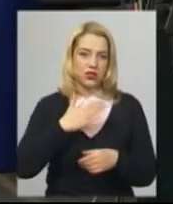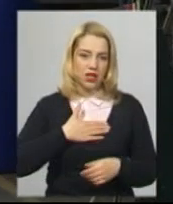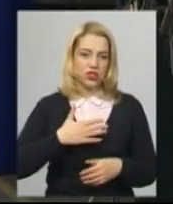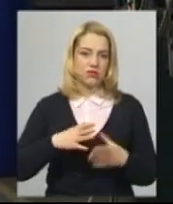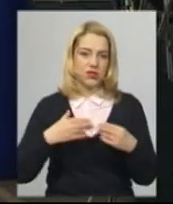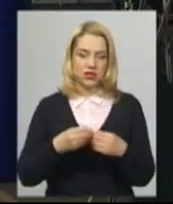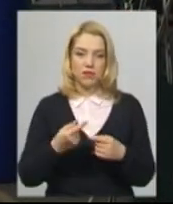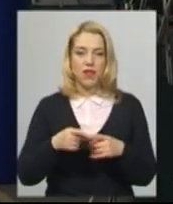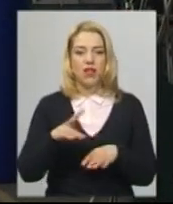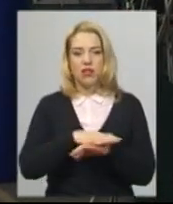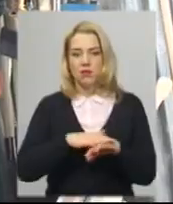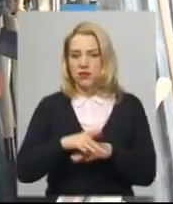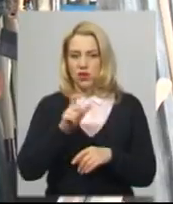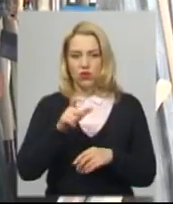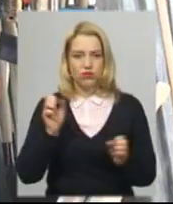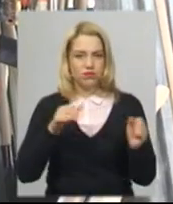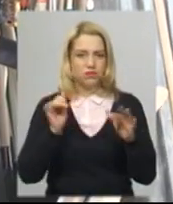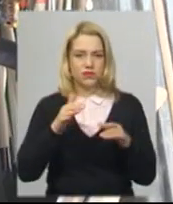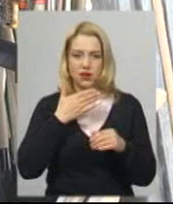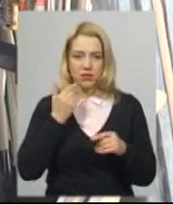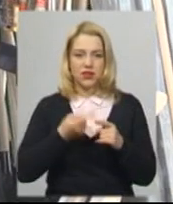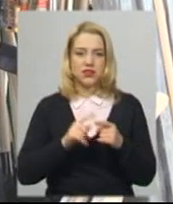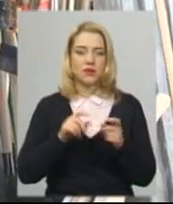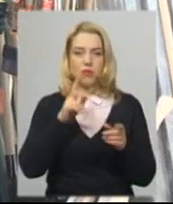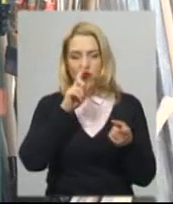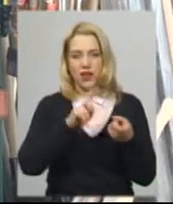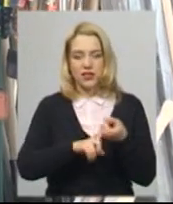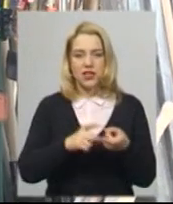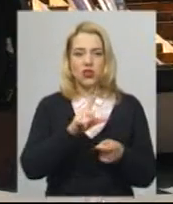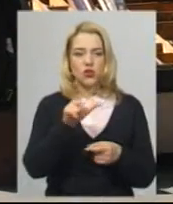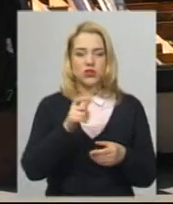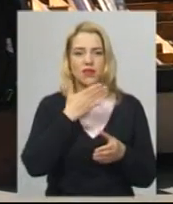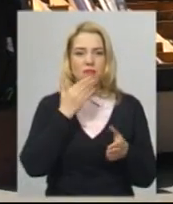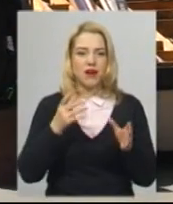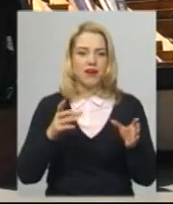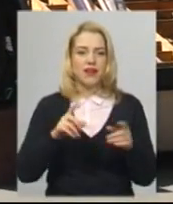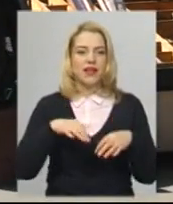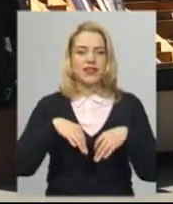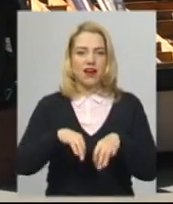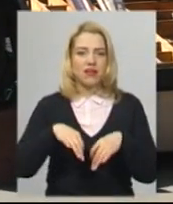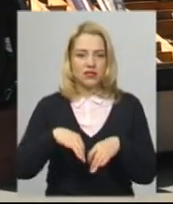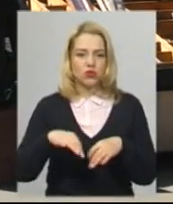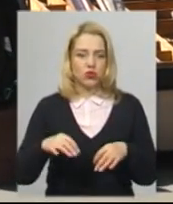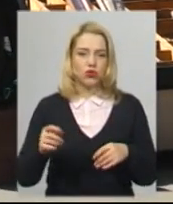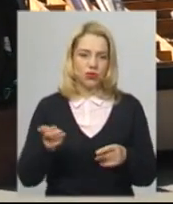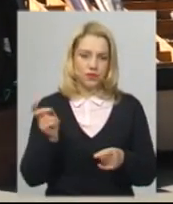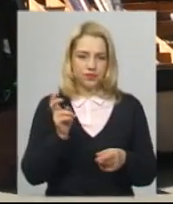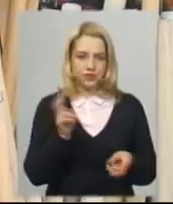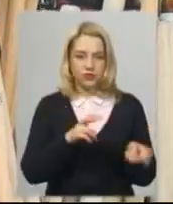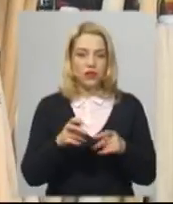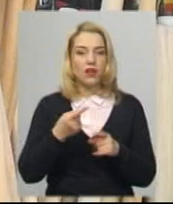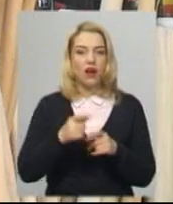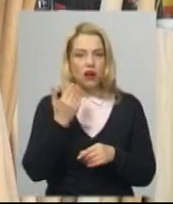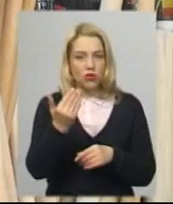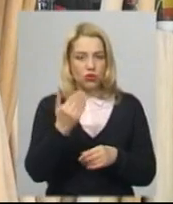ринку немає великого скупчення людей. Чоловік пов'язує це із відсутністю транспортного сполучення. Основна маса покупців у нього з районів.